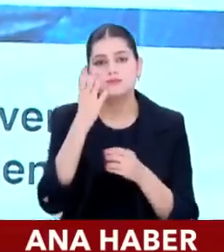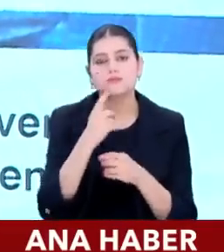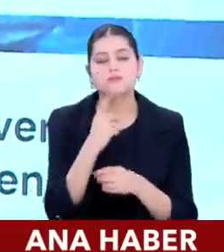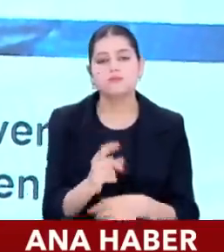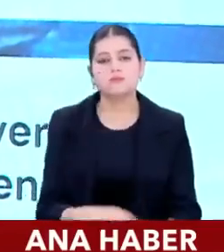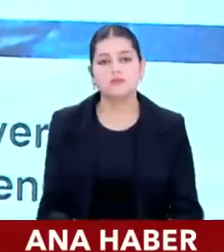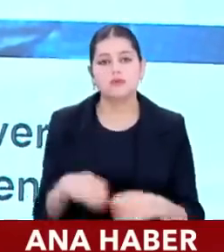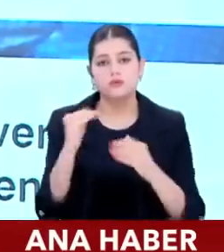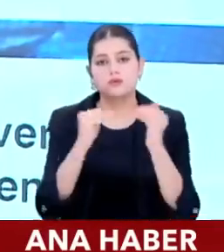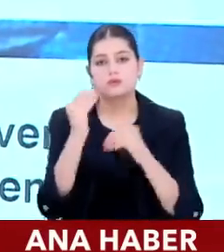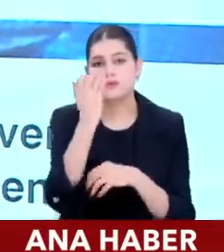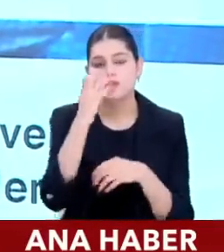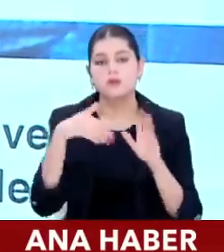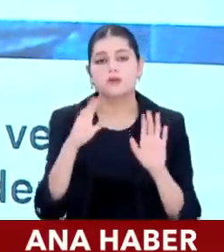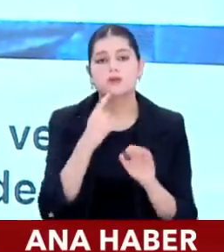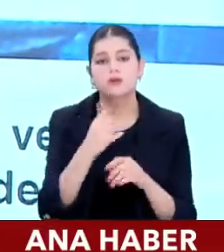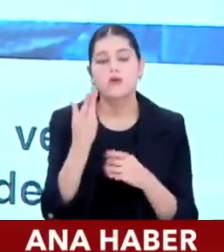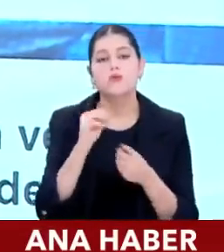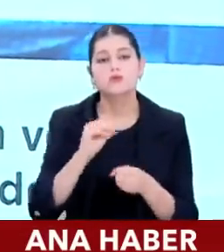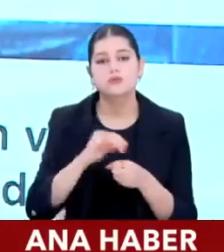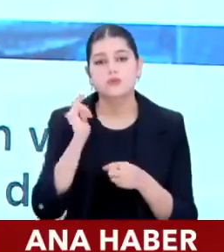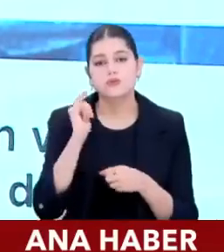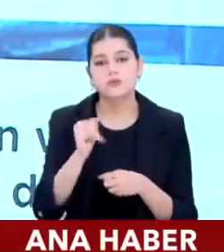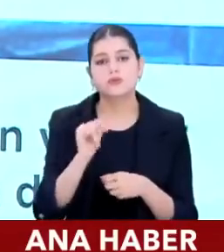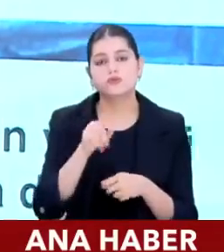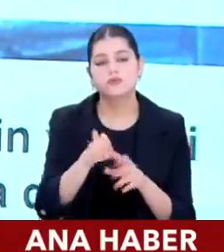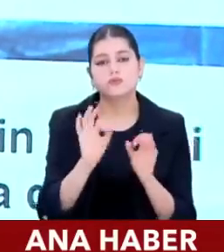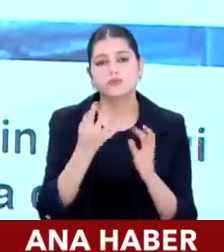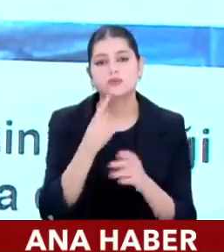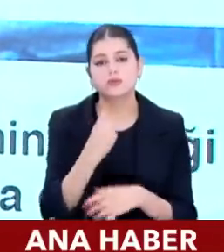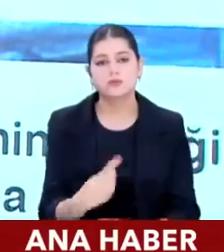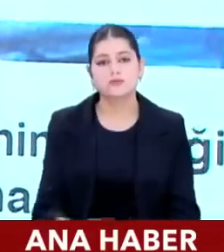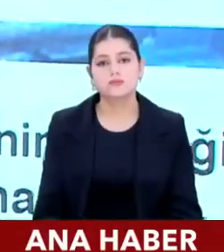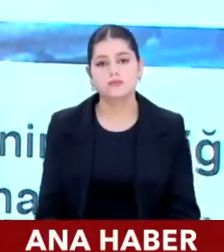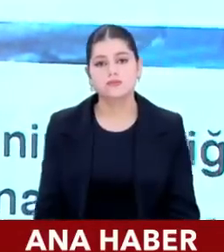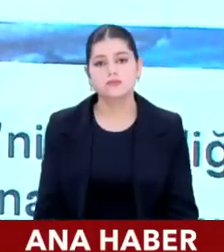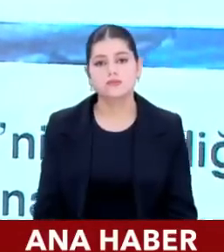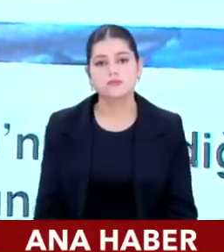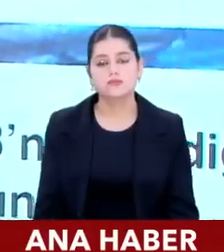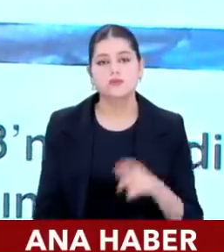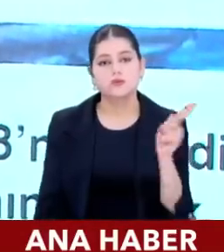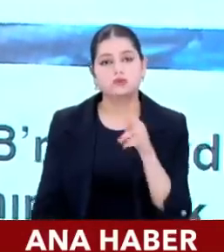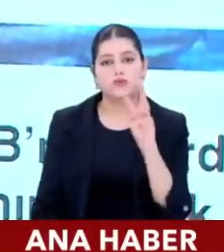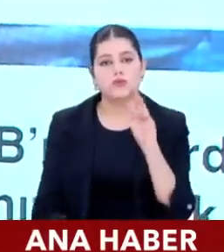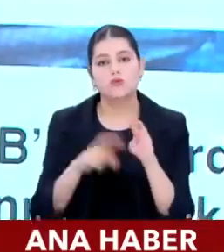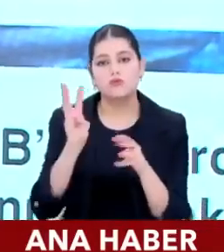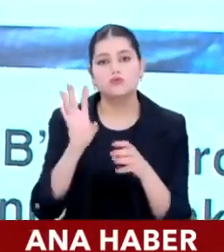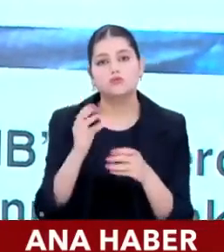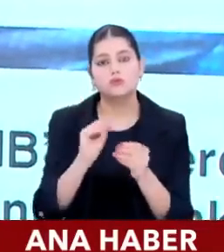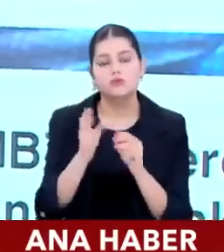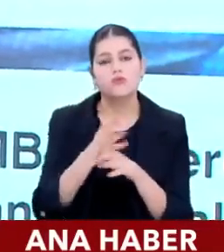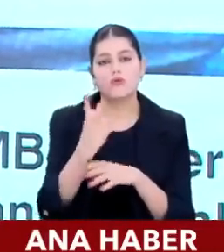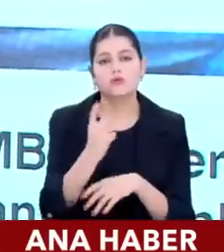beklentisi yüksek beklenti değil. Yani olmayacak kötümser senaryolardan birisi diyebiliriz. %35 daha